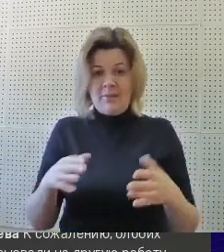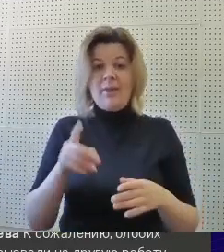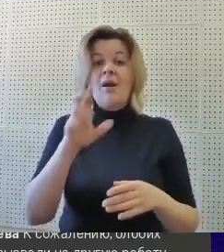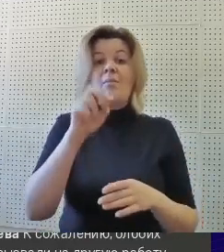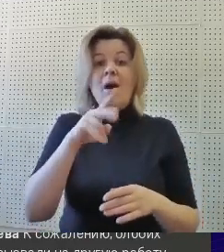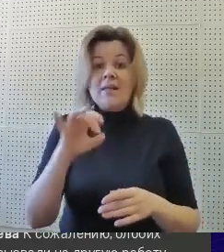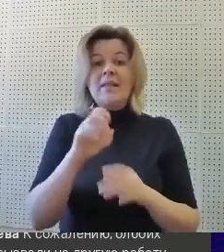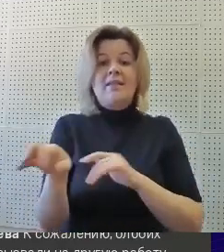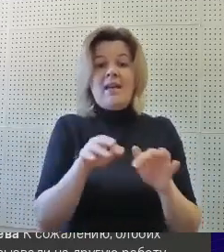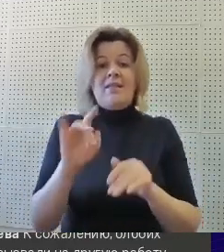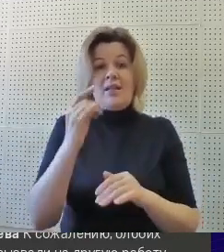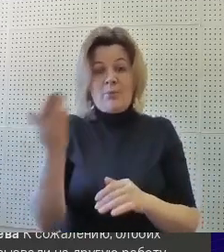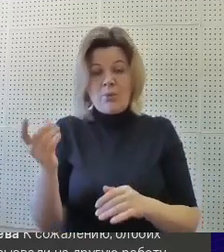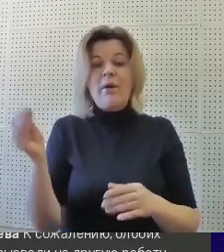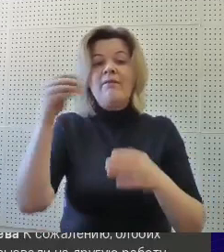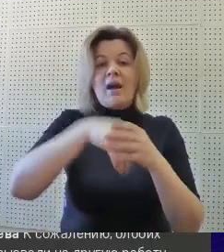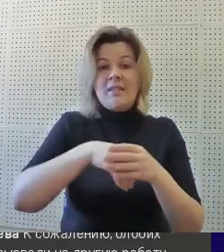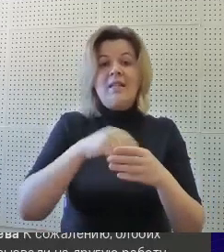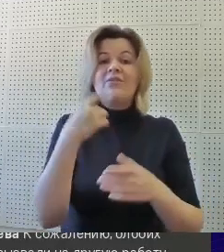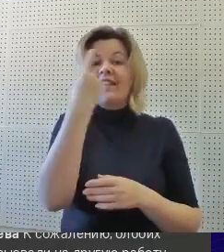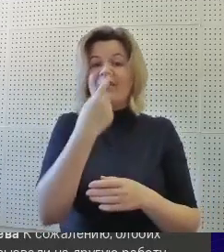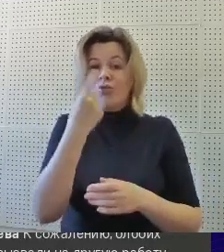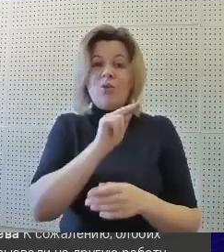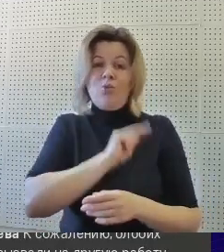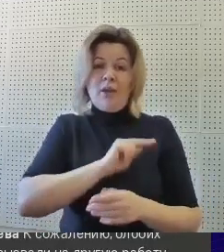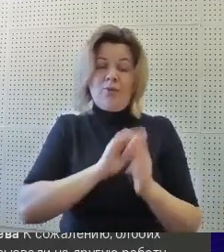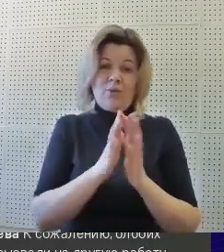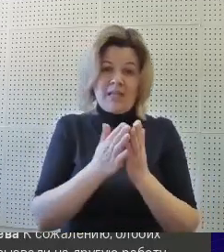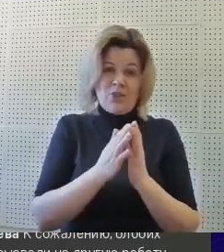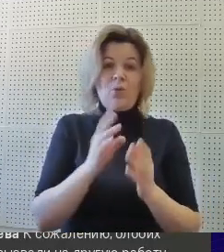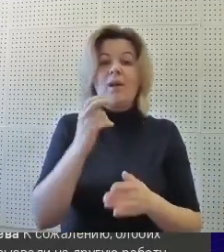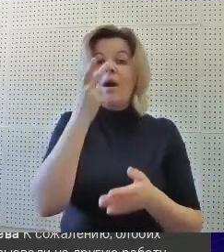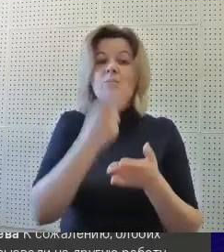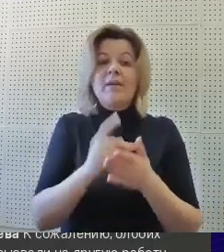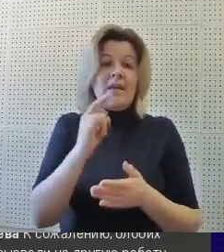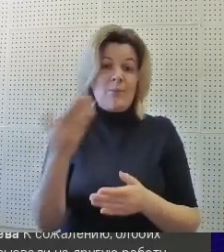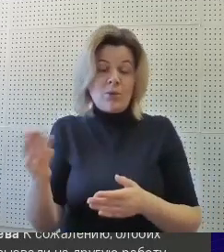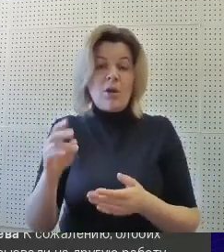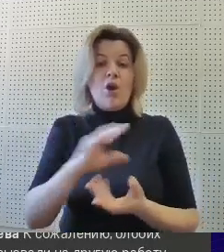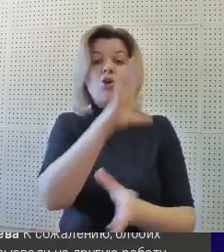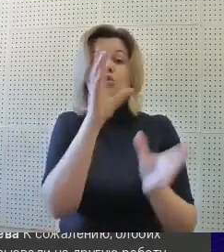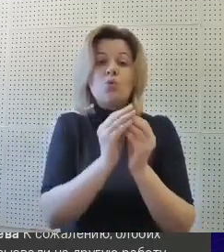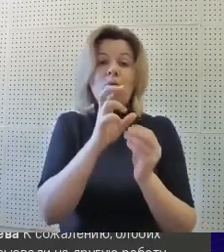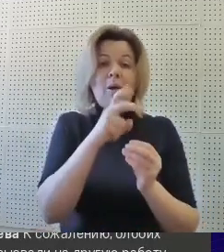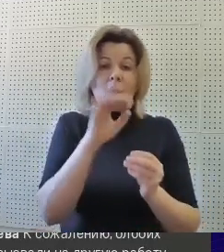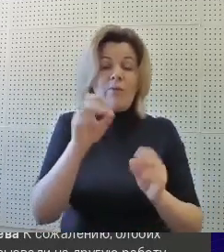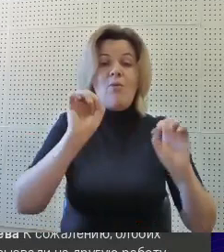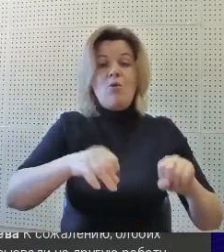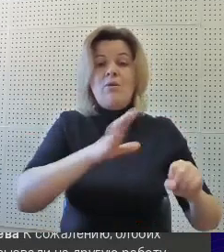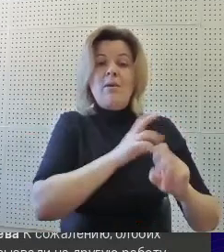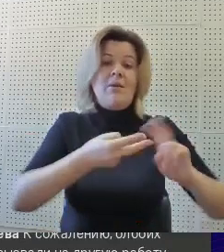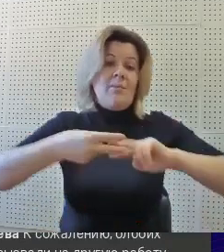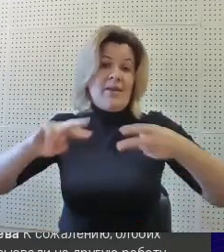Баллы и деятельность ребенка заносились в индивидуальную трудовую книжку. На усмотрение ребенка сумму баллов можно было